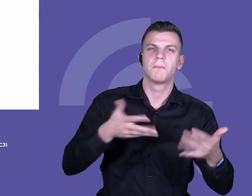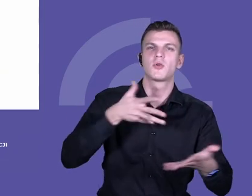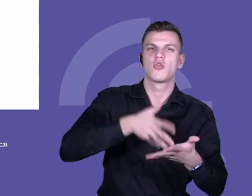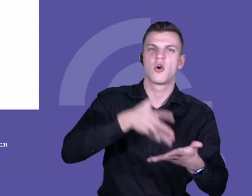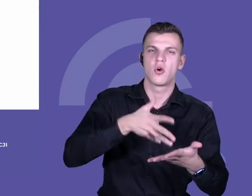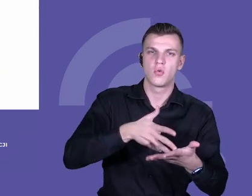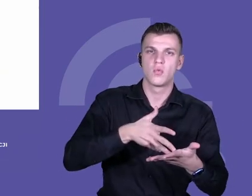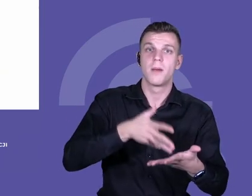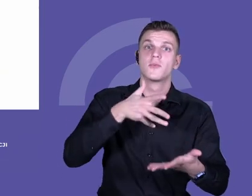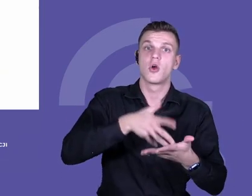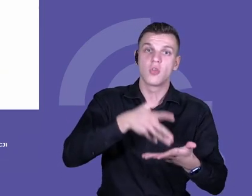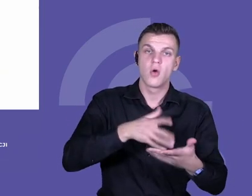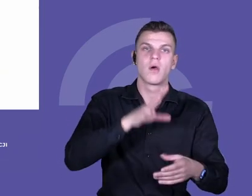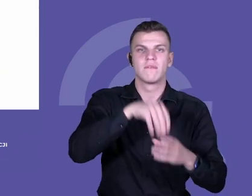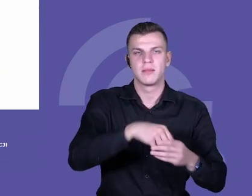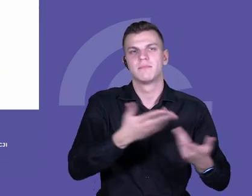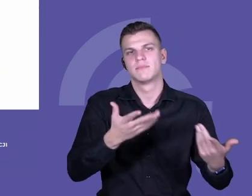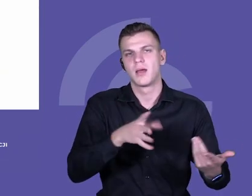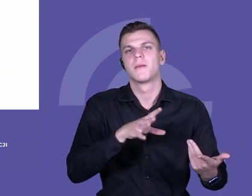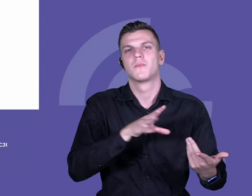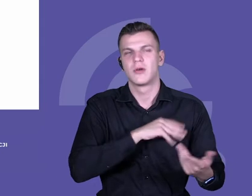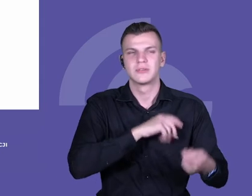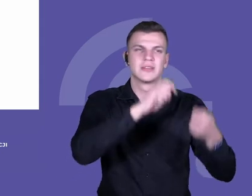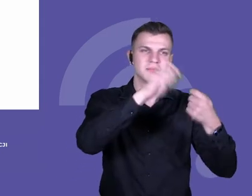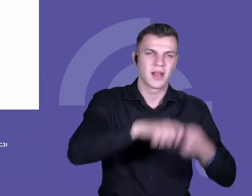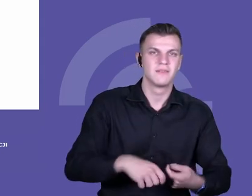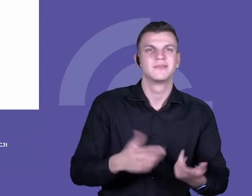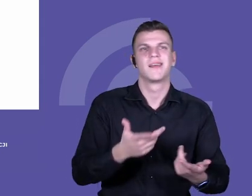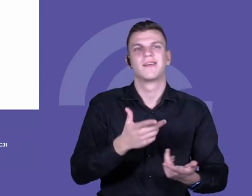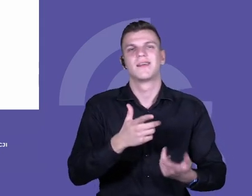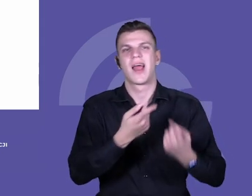regularnie spojrzeć, czy tematycznie, czy klasami